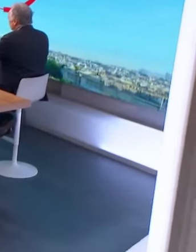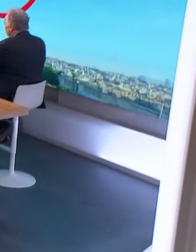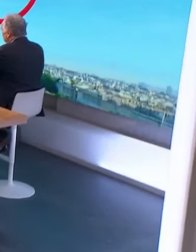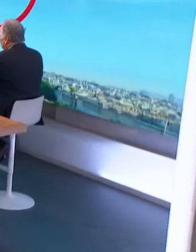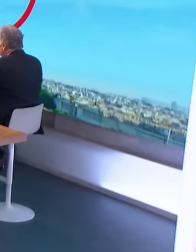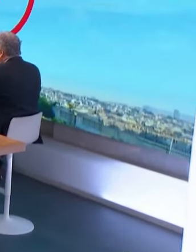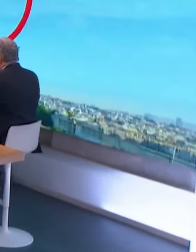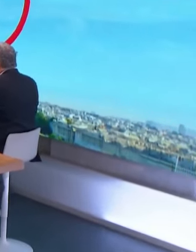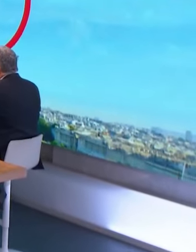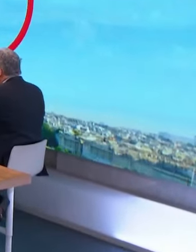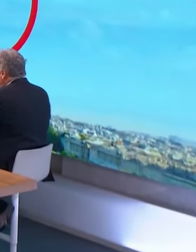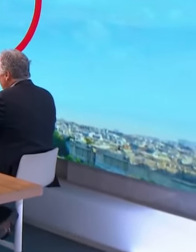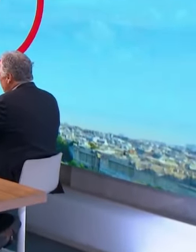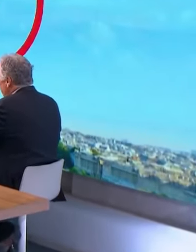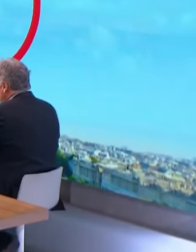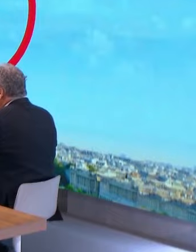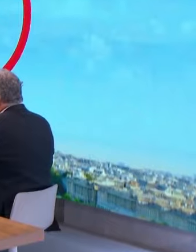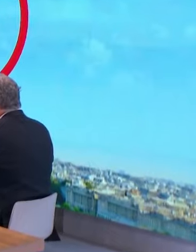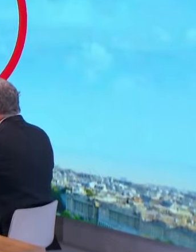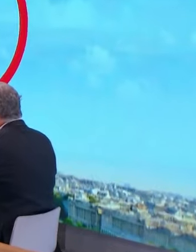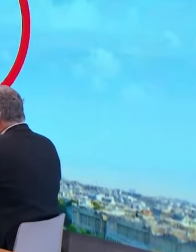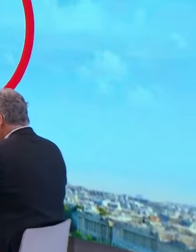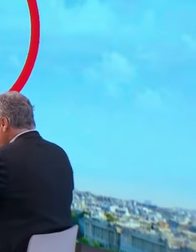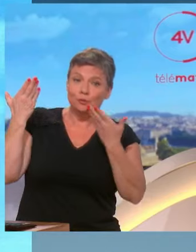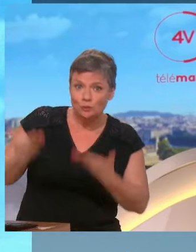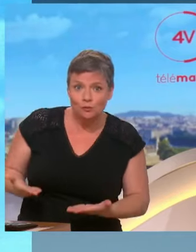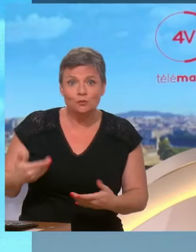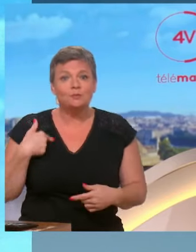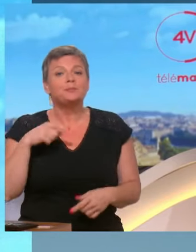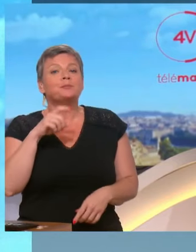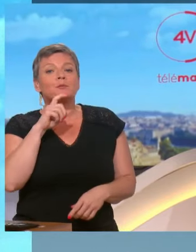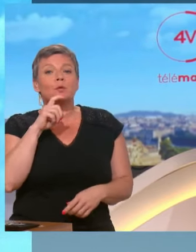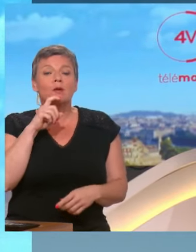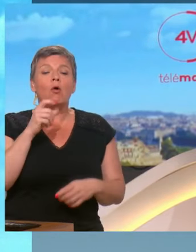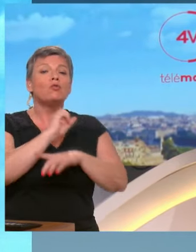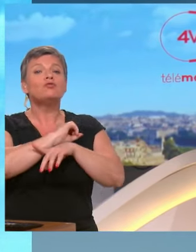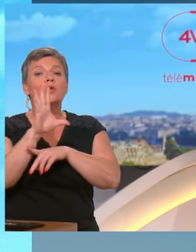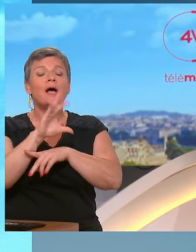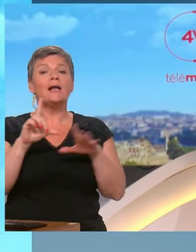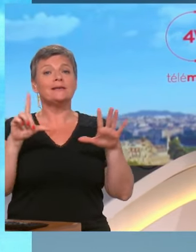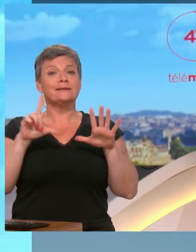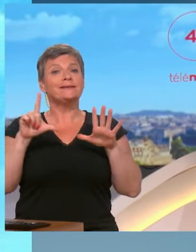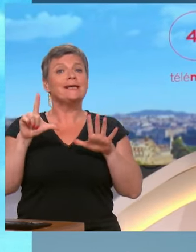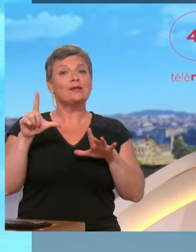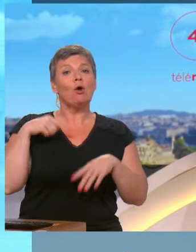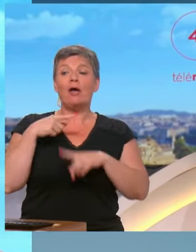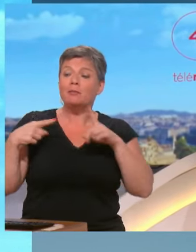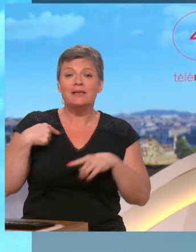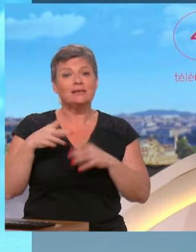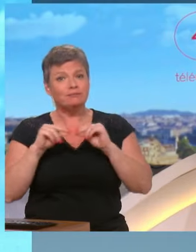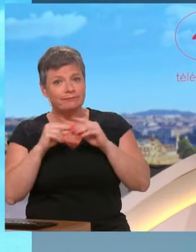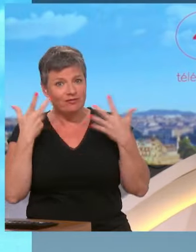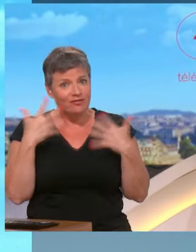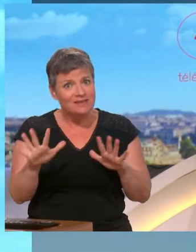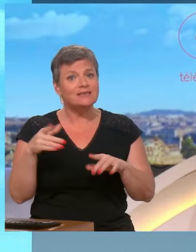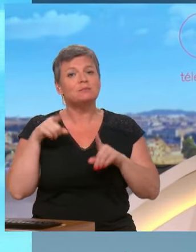Bonjour à tous, bonjour Manon Aubry, on en parlait dans le journal de 7h30, comme toutes les personnalités de la France Insoumise, mais aussi d'Europe Écologie Les Verts, il y aura aussi une